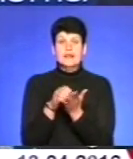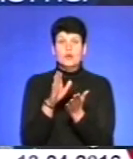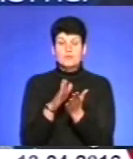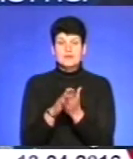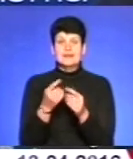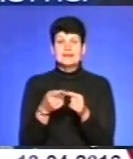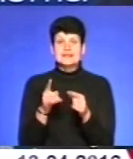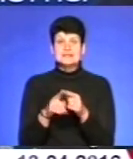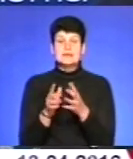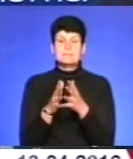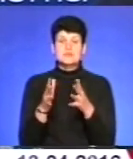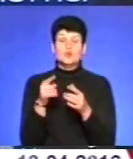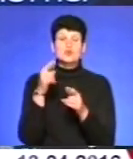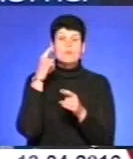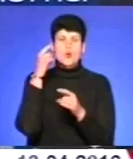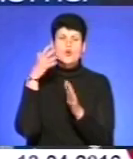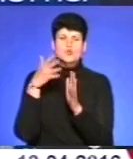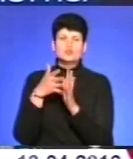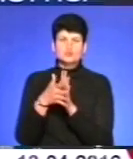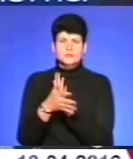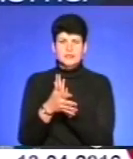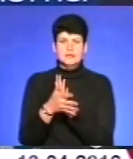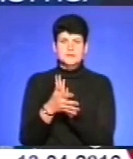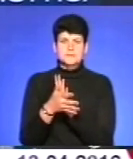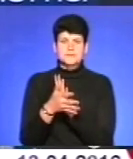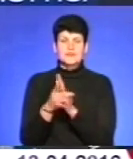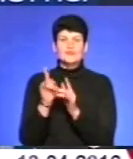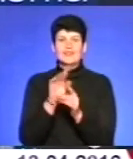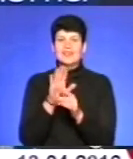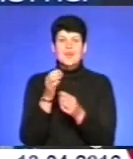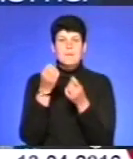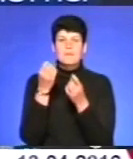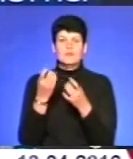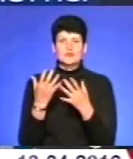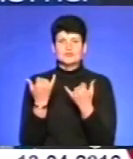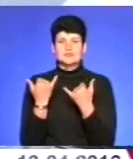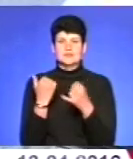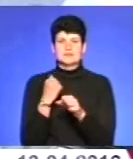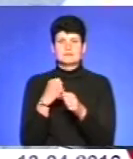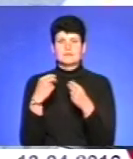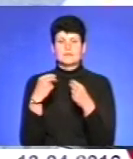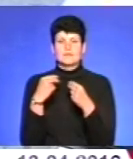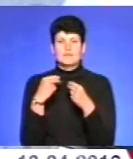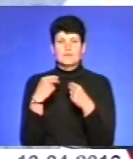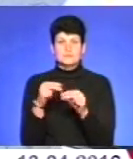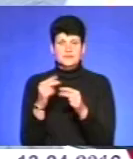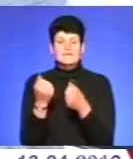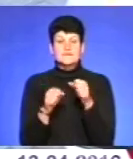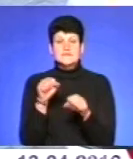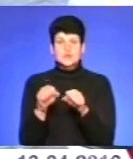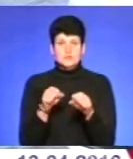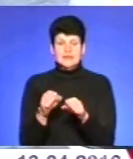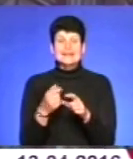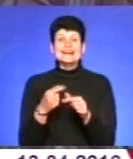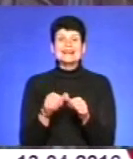більше експериментивний захід, щоб розуміли, що не так просто зараз викрати велосипед. Окрім забезпечення виконання